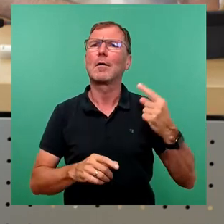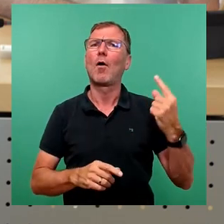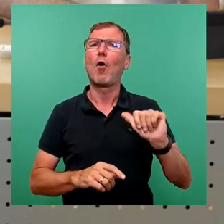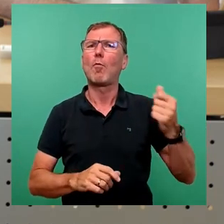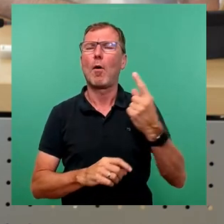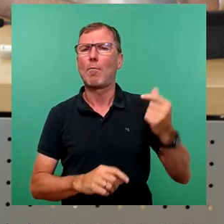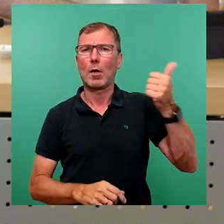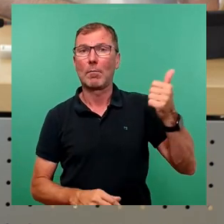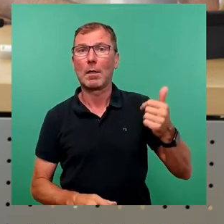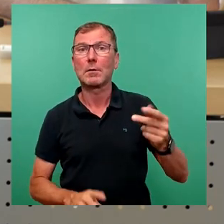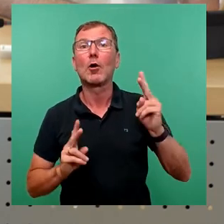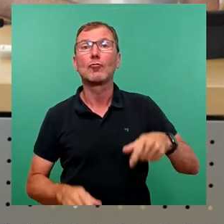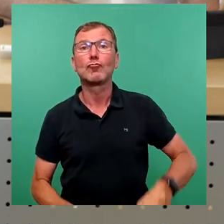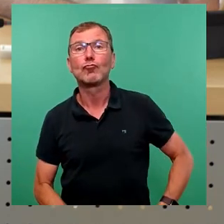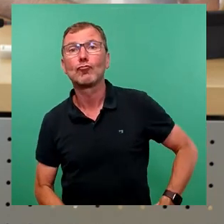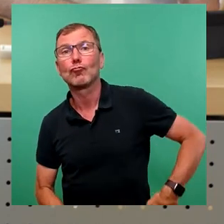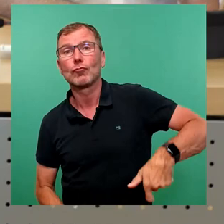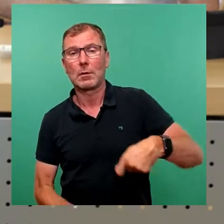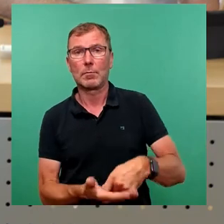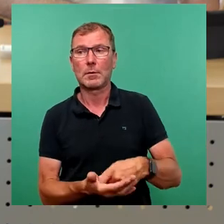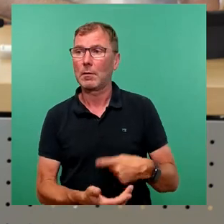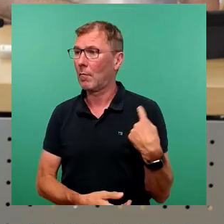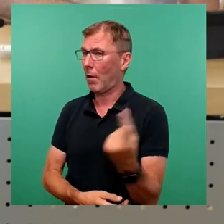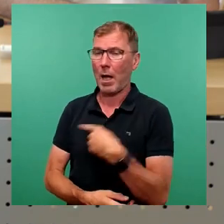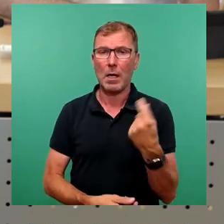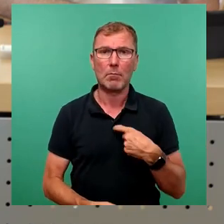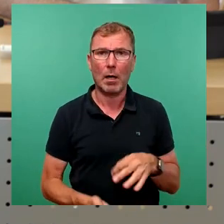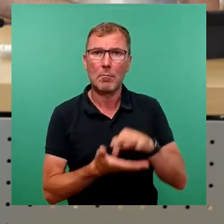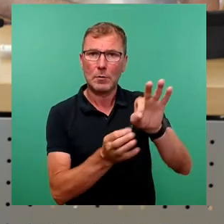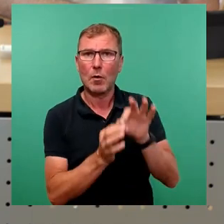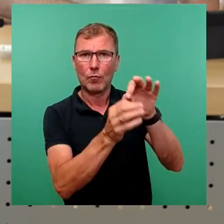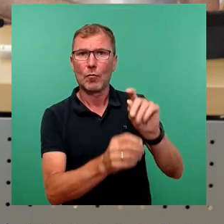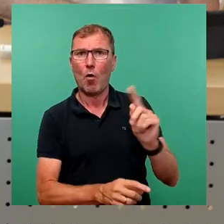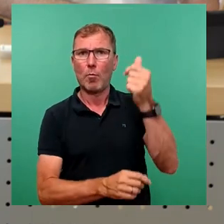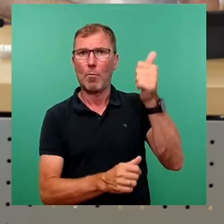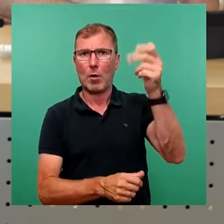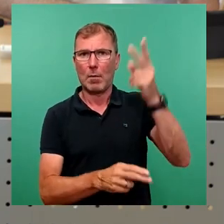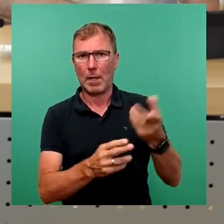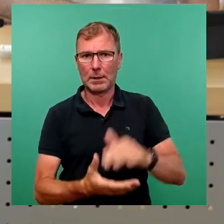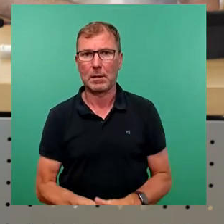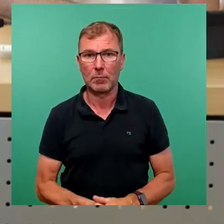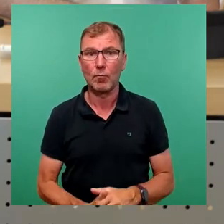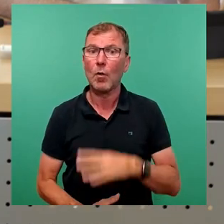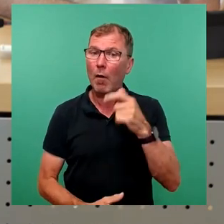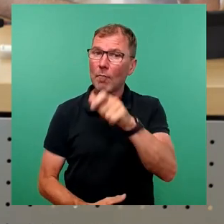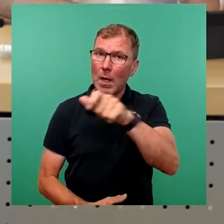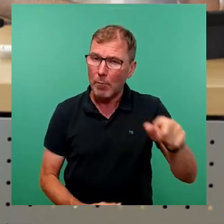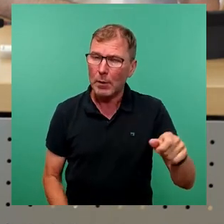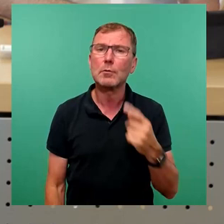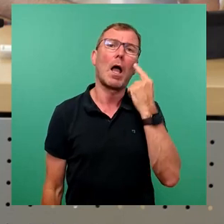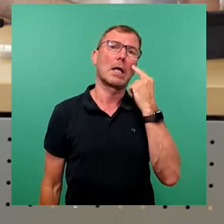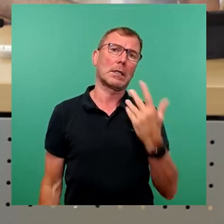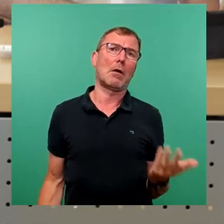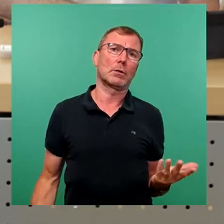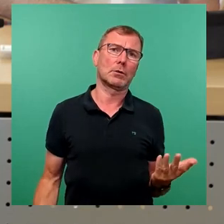die aus der Stadtkasse auf Kosten der Allgemeinheit bezahlt werden. Viele Menschen sind traurig über